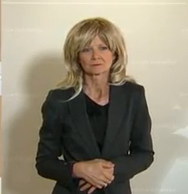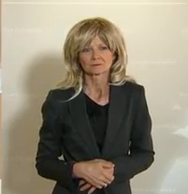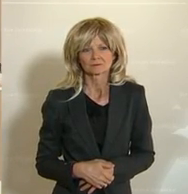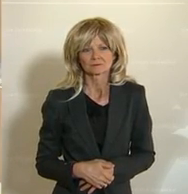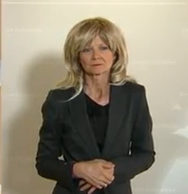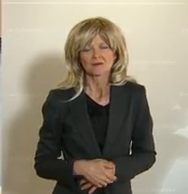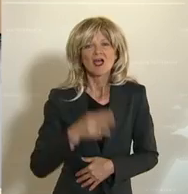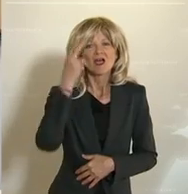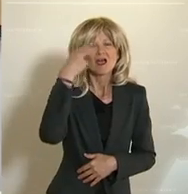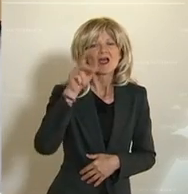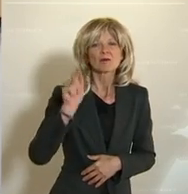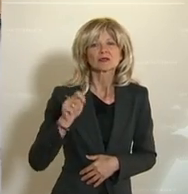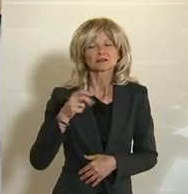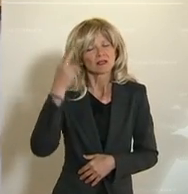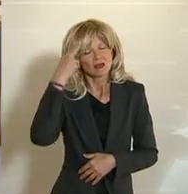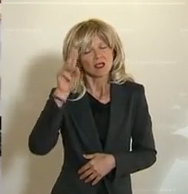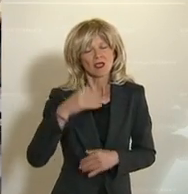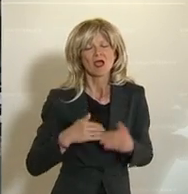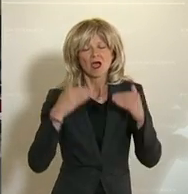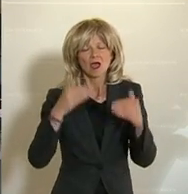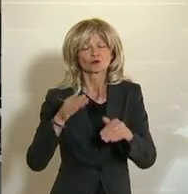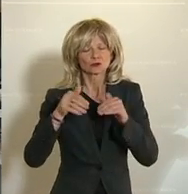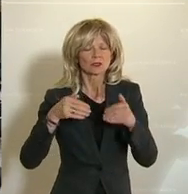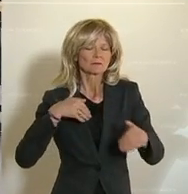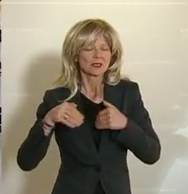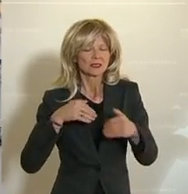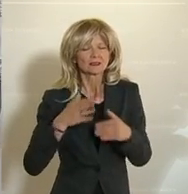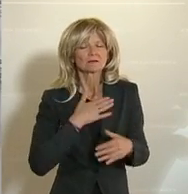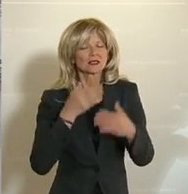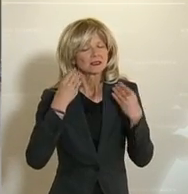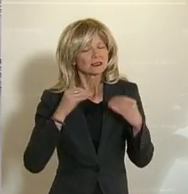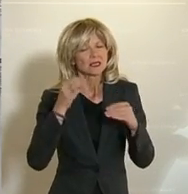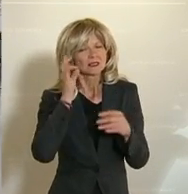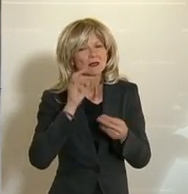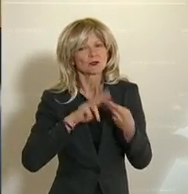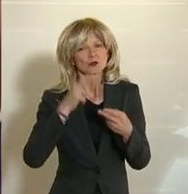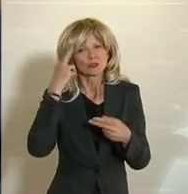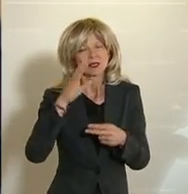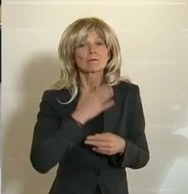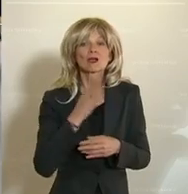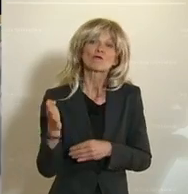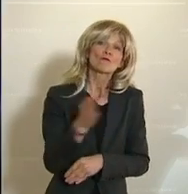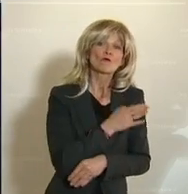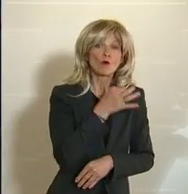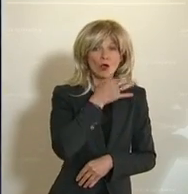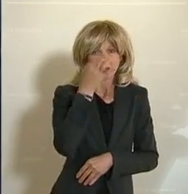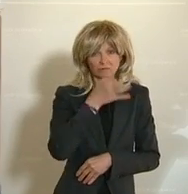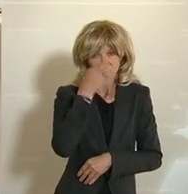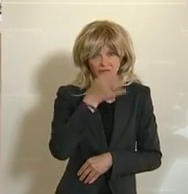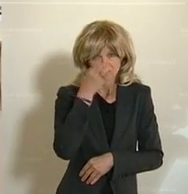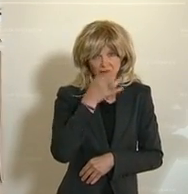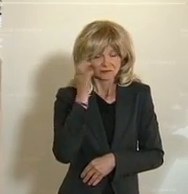Herr Präsident, Herr Außenminister, meine sehr geehrten Damen und Herren, meine Vorrednerin hat sich sehr ausführlich mit